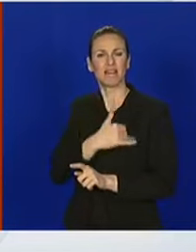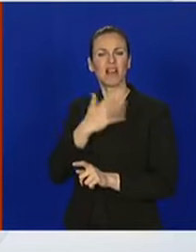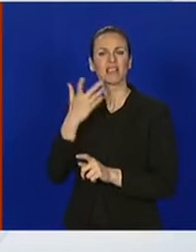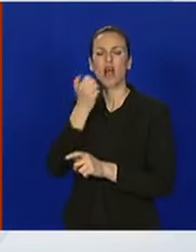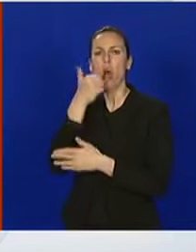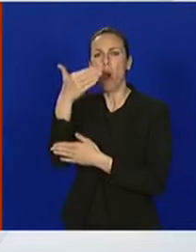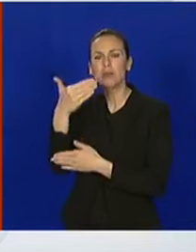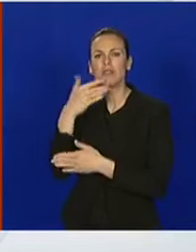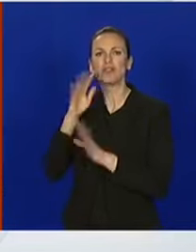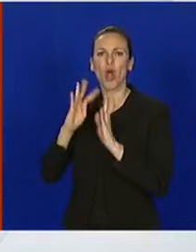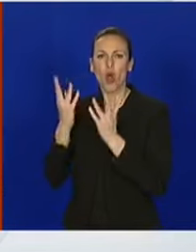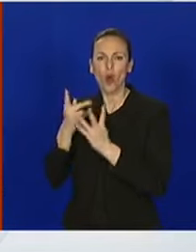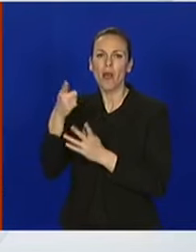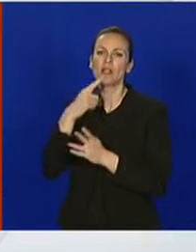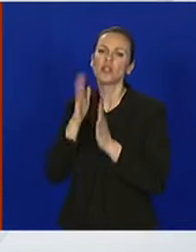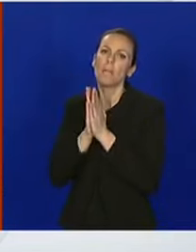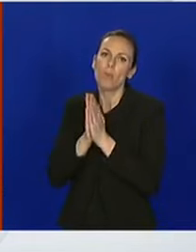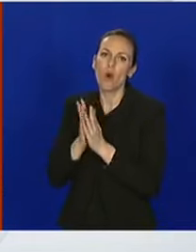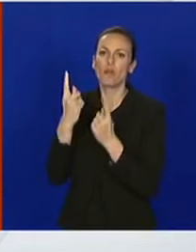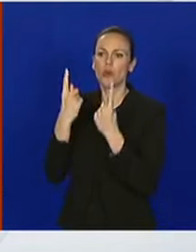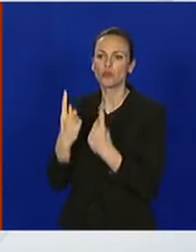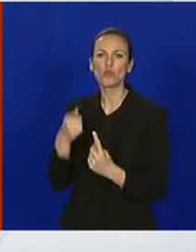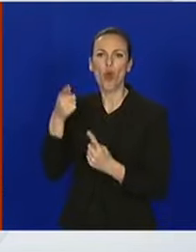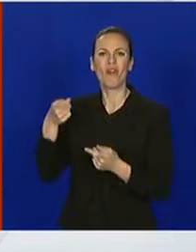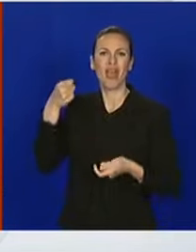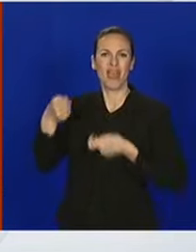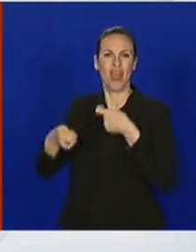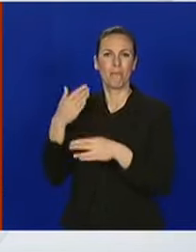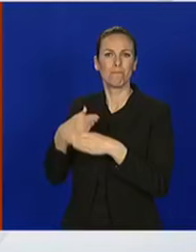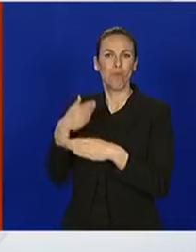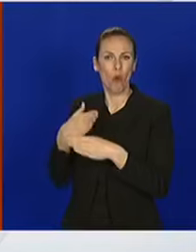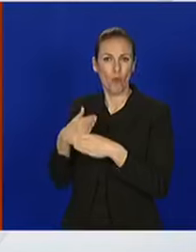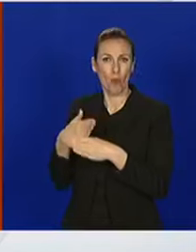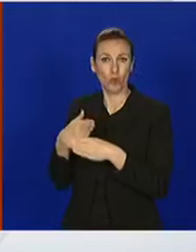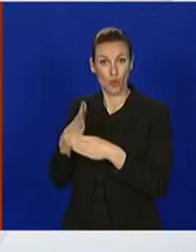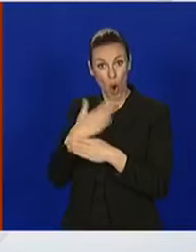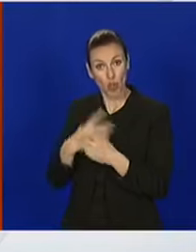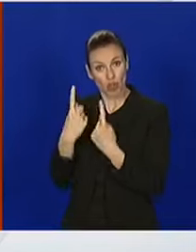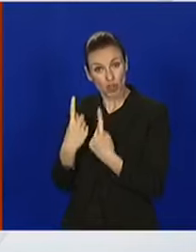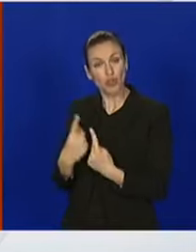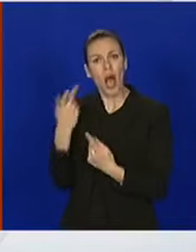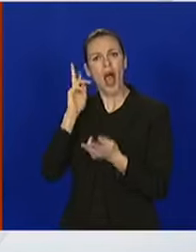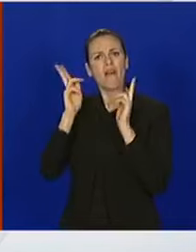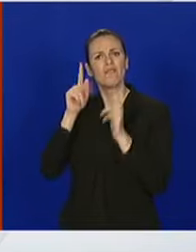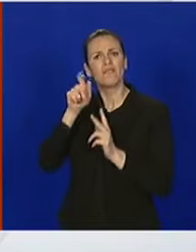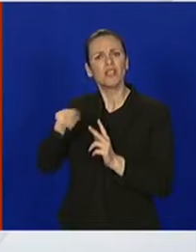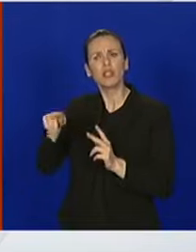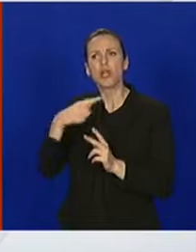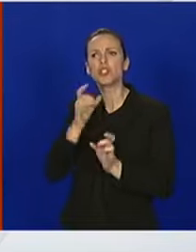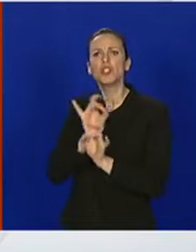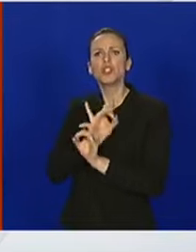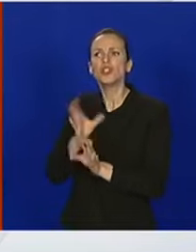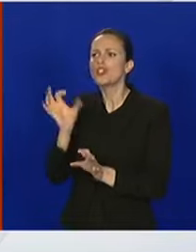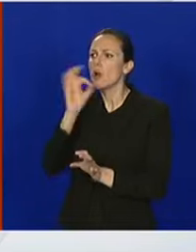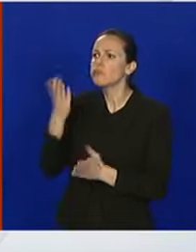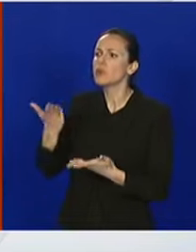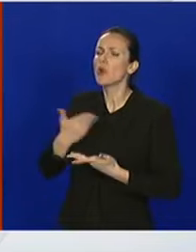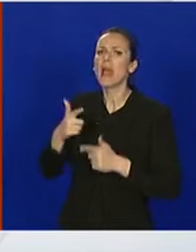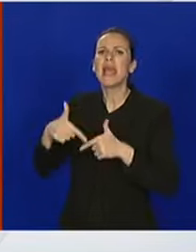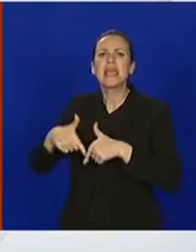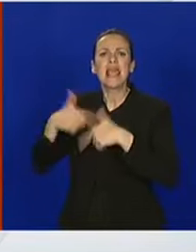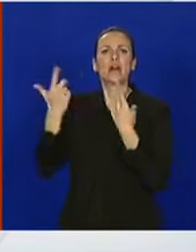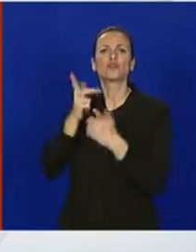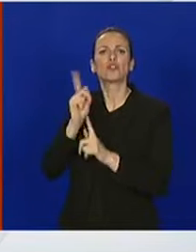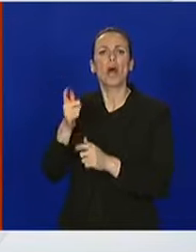moli da ostanu i ove poticajne mjere. Dakle, hoću li ostati i što je s frizerima? Oni kažu da nisu dobili jasne upute što